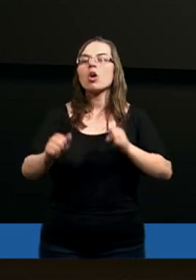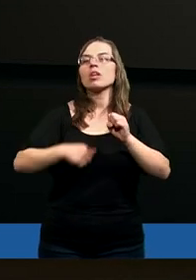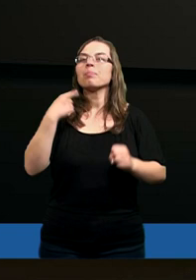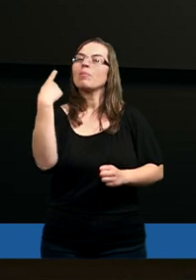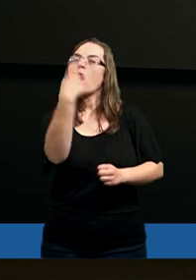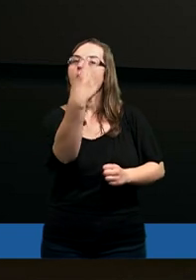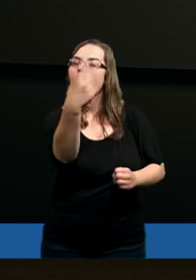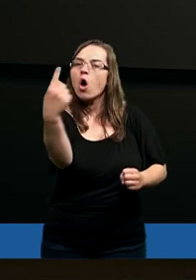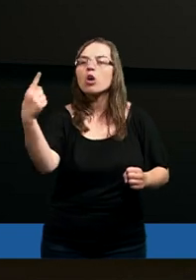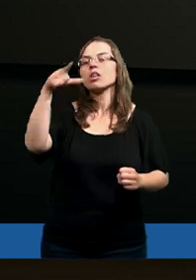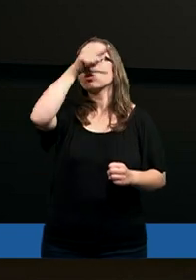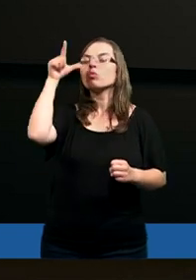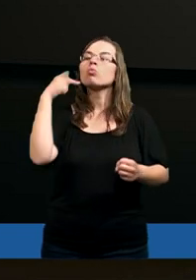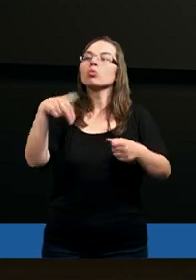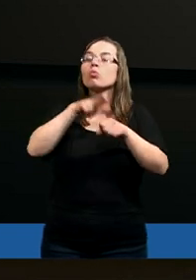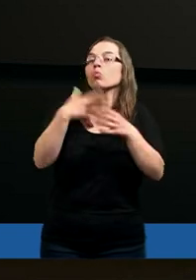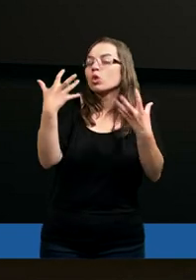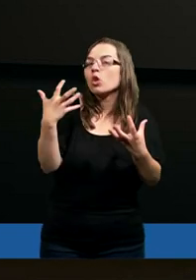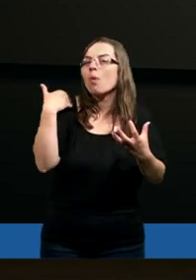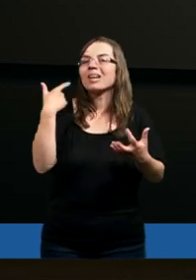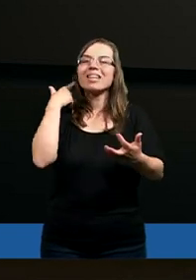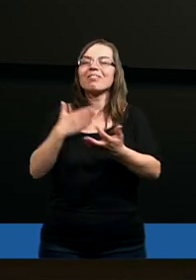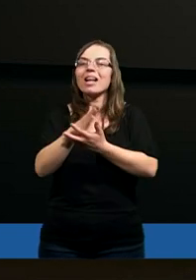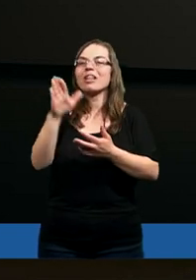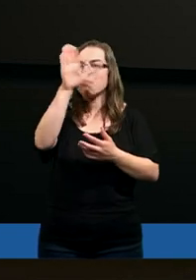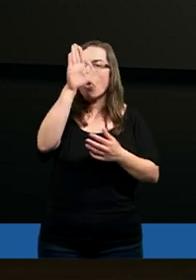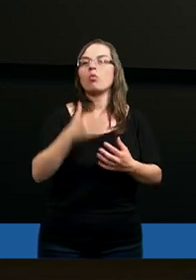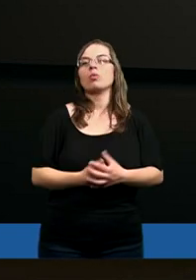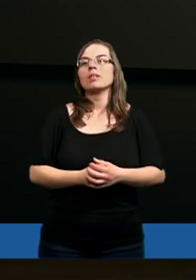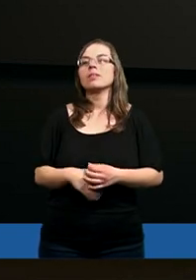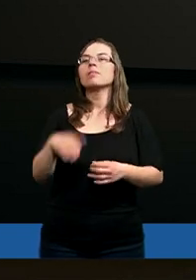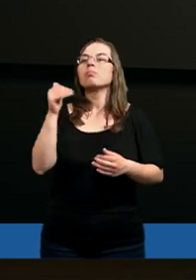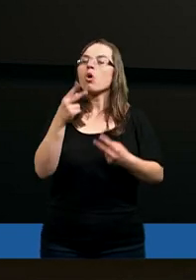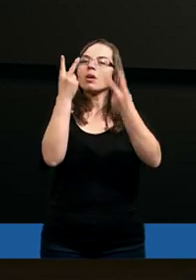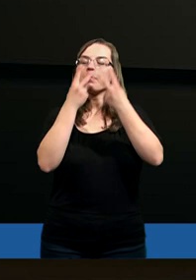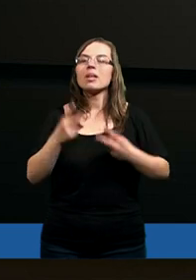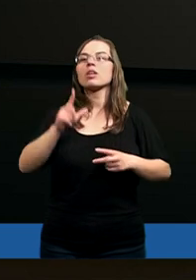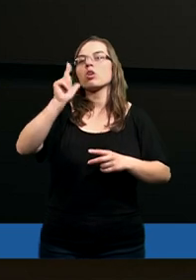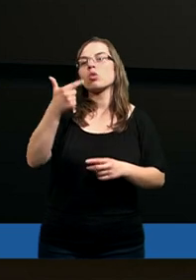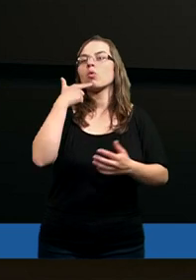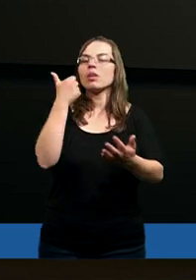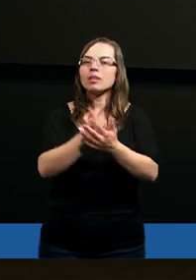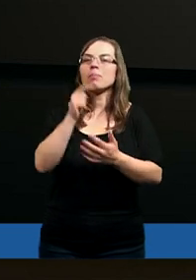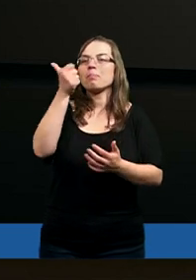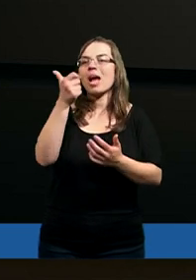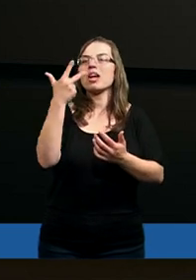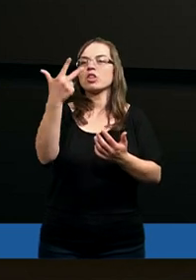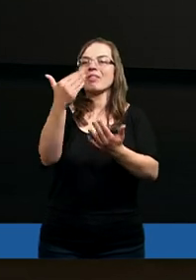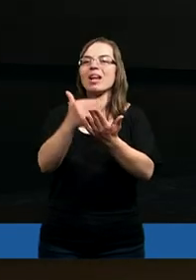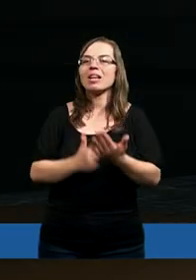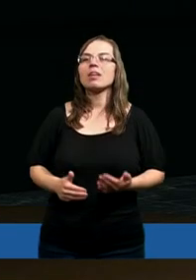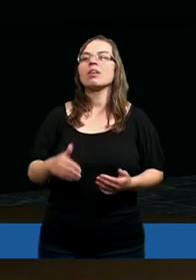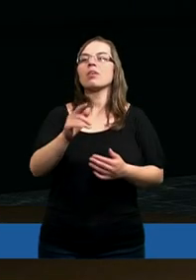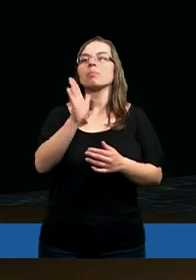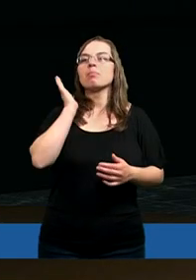żeby ostrzec przede wszystkim ludzi, którzy wtedy żyli. Ale nie tylko. Może przeczytajmy z drugiego rozdziału pierwsze trzy warszaty.